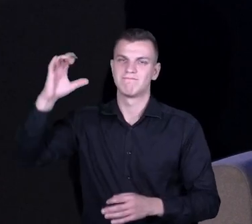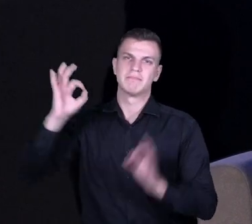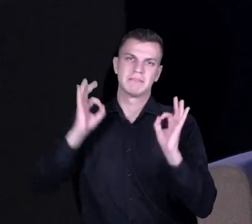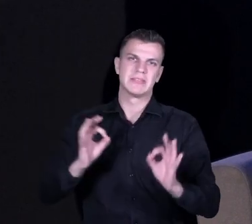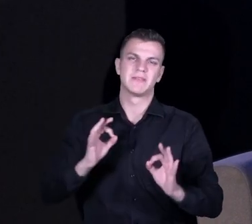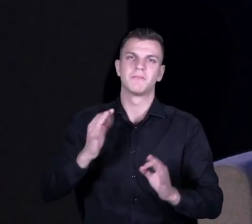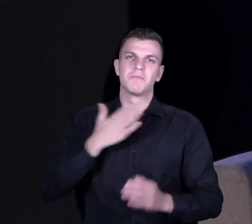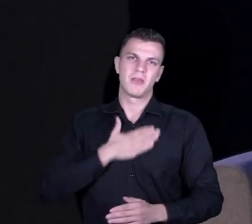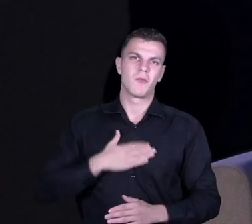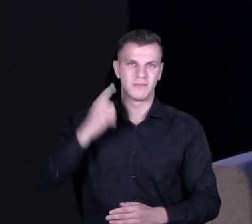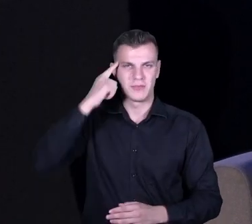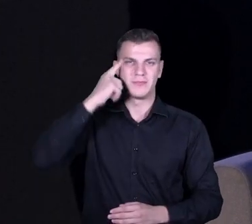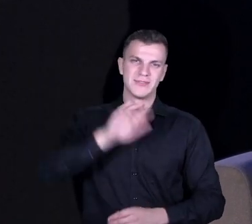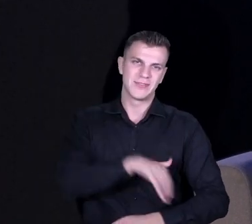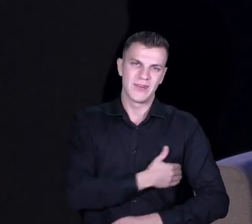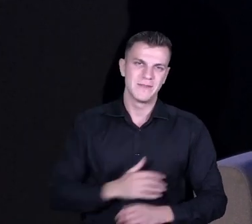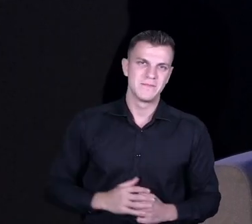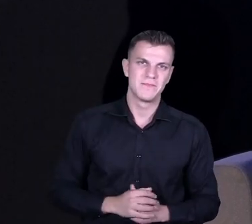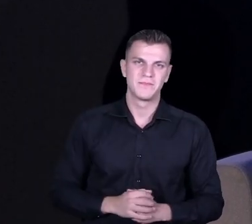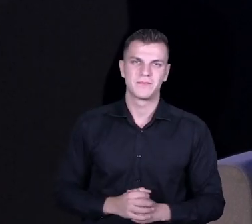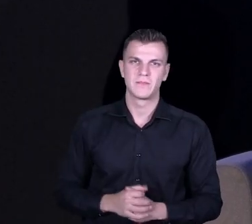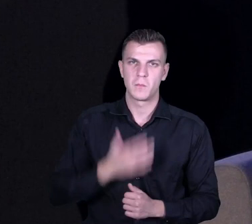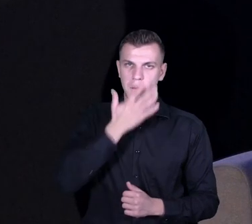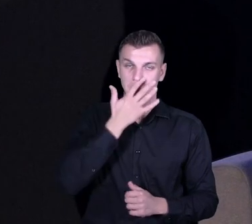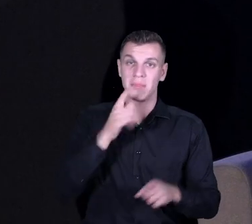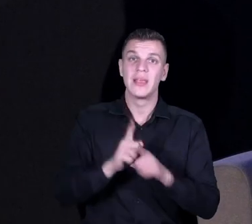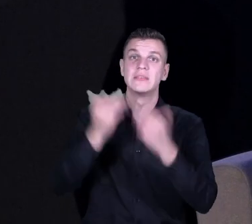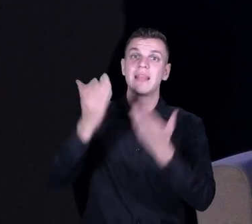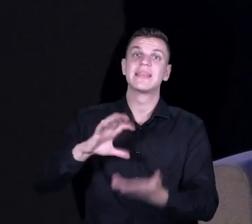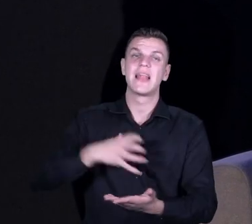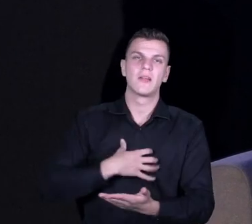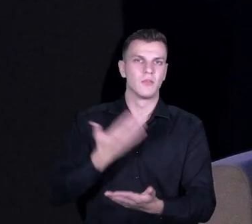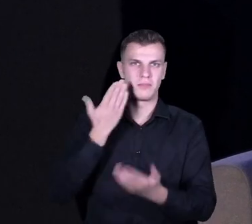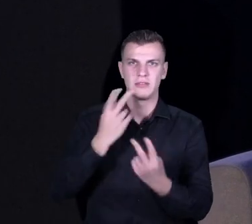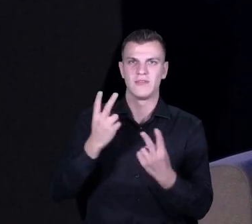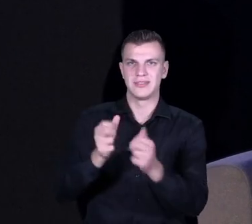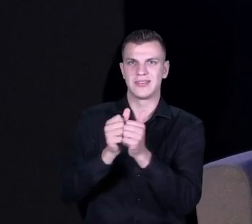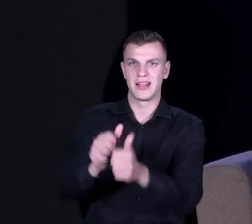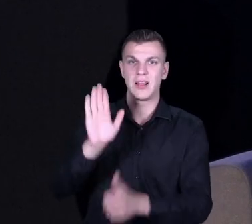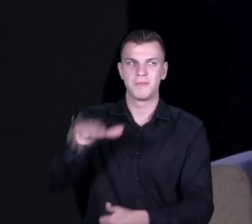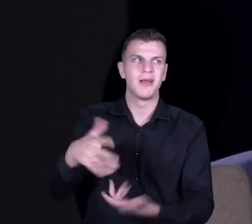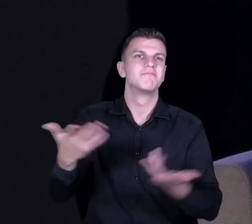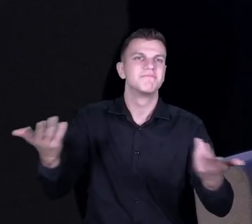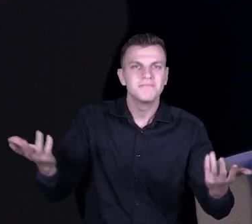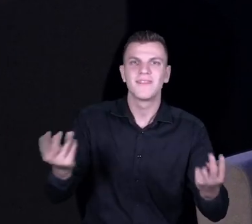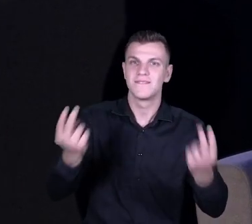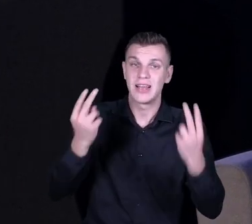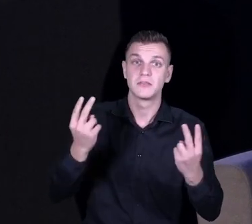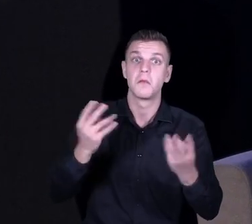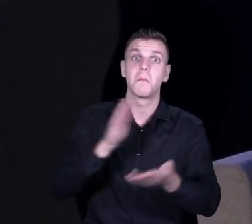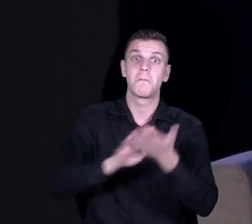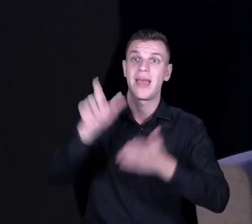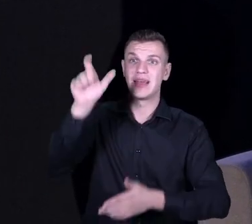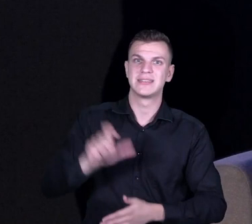I dla mnie istotna jest rola dyrektora, bo jest to kluczowa postać i jakby na to nie patrzeć, to bez dyrektora,